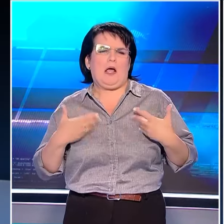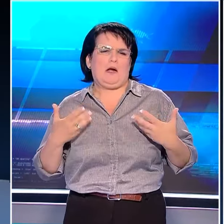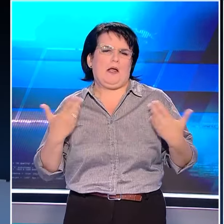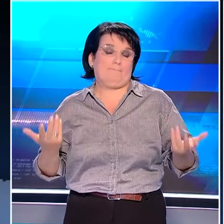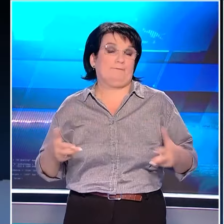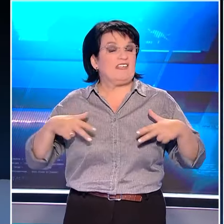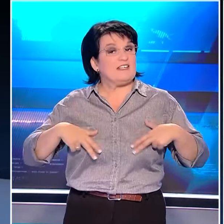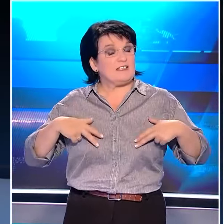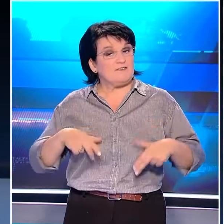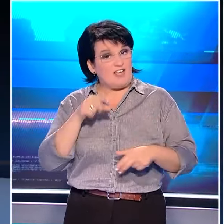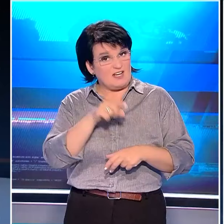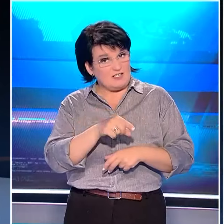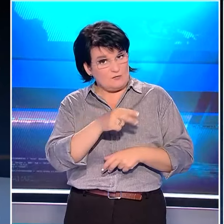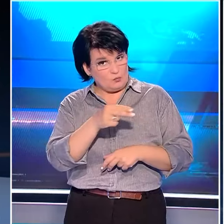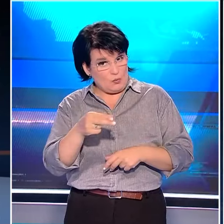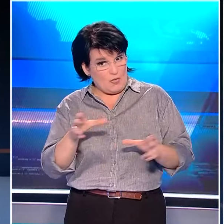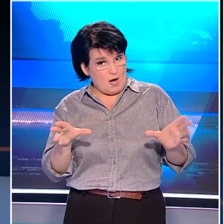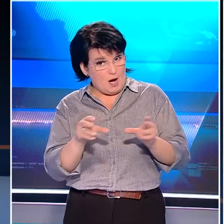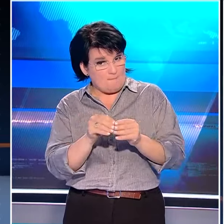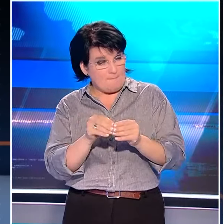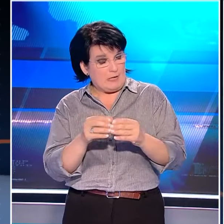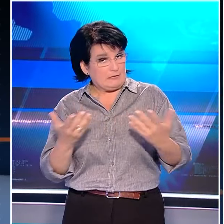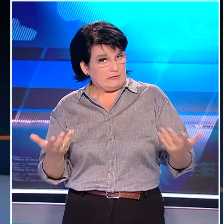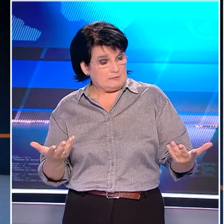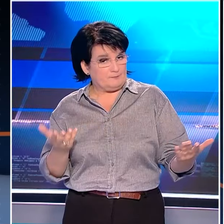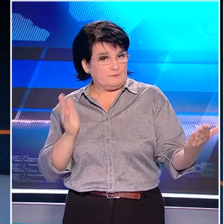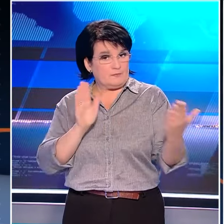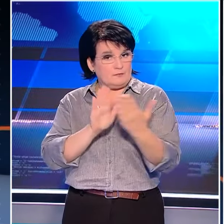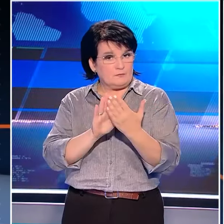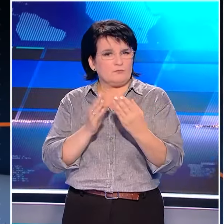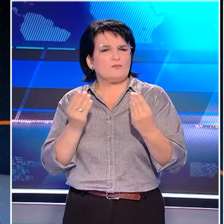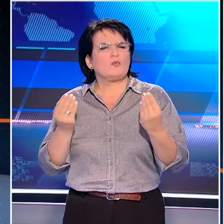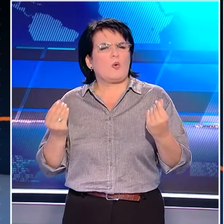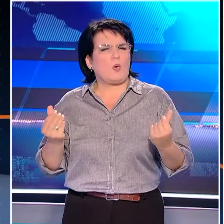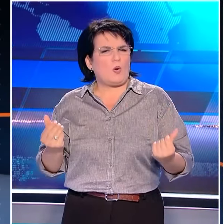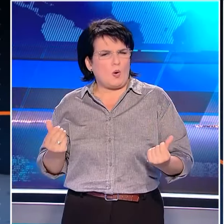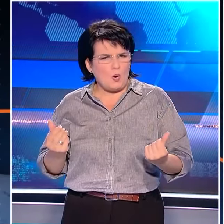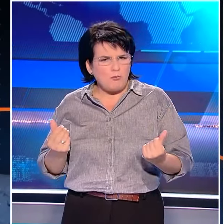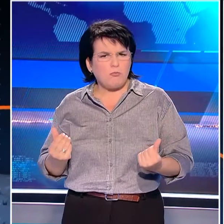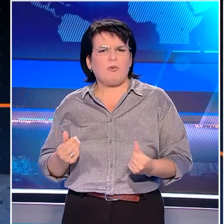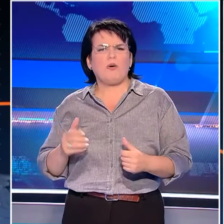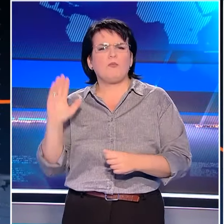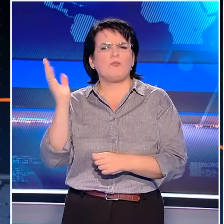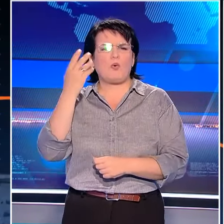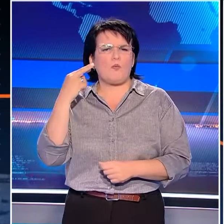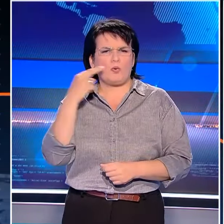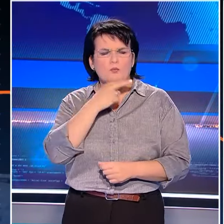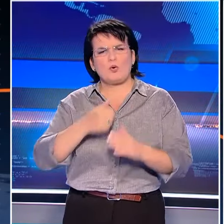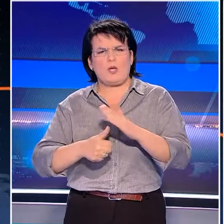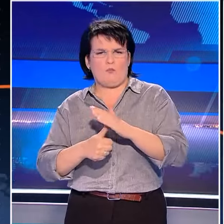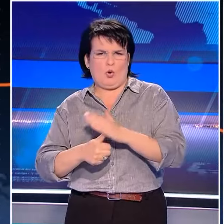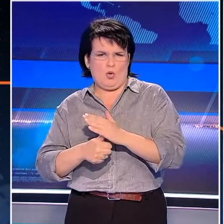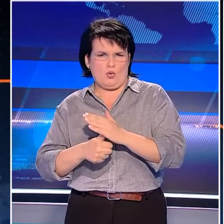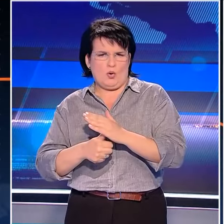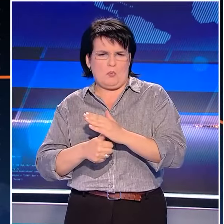Αφού λοιπόν η κυβέρνηση αντιμετωπίζει έτσι ακόμα και τον πρώην Πρωθυπουργό και Πρόεδρό της